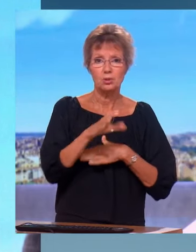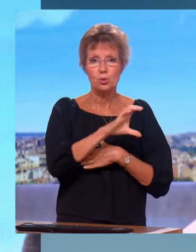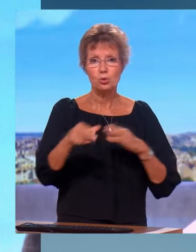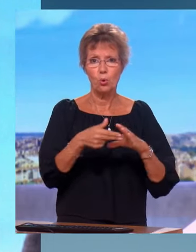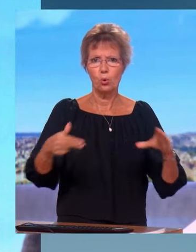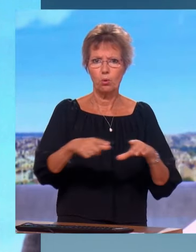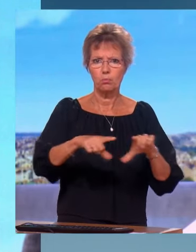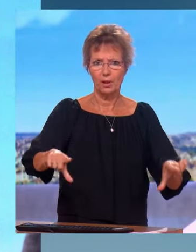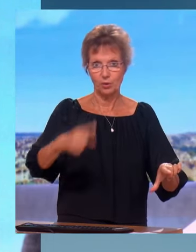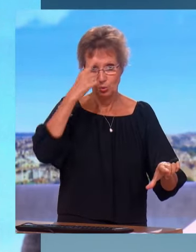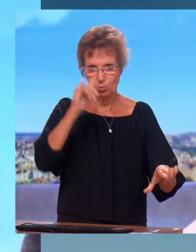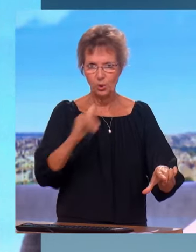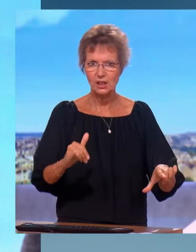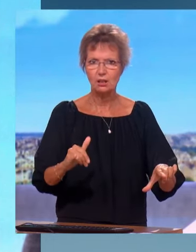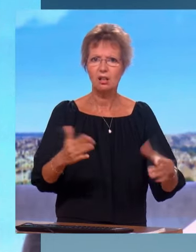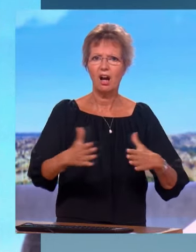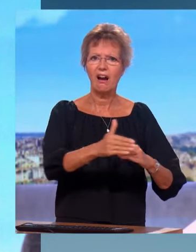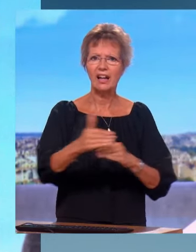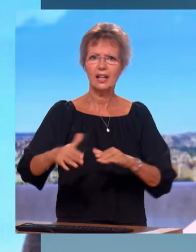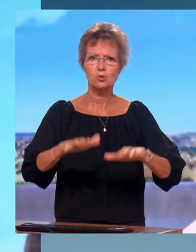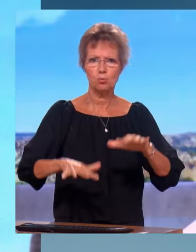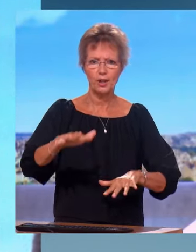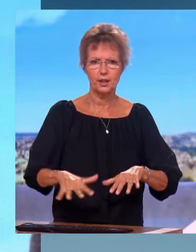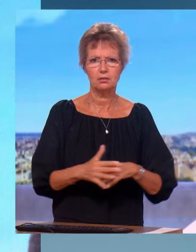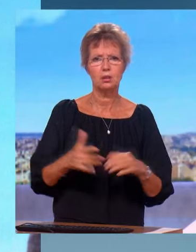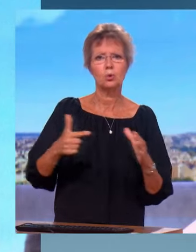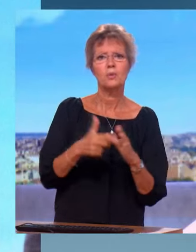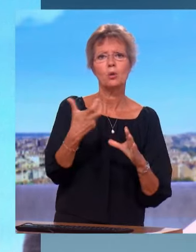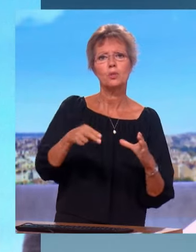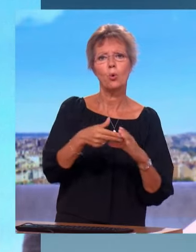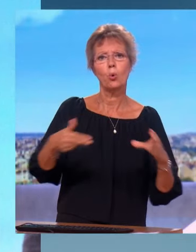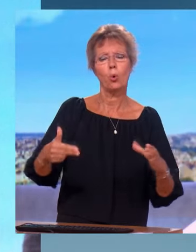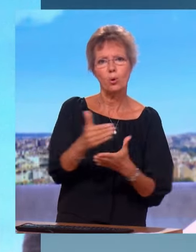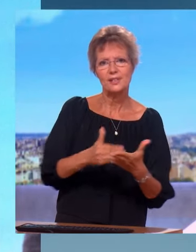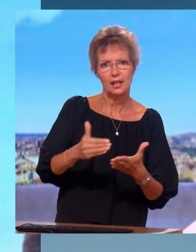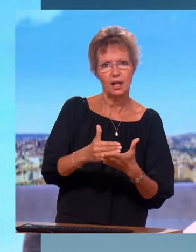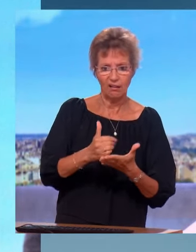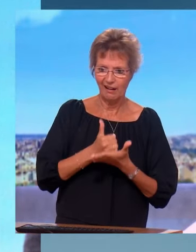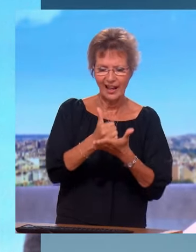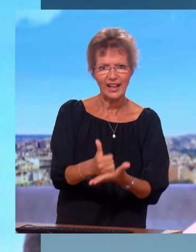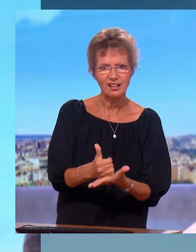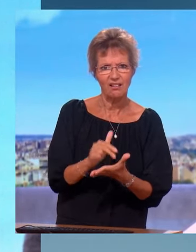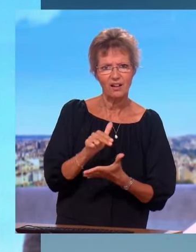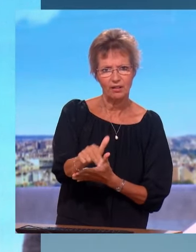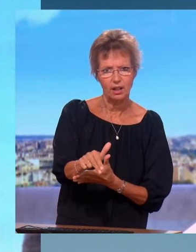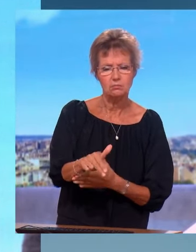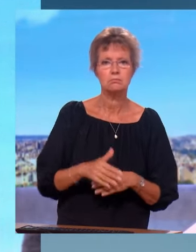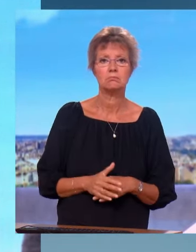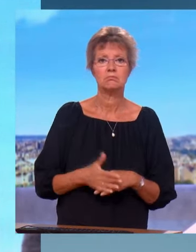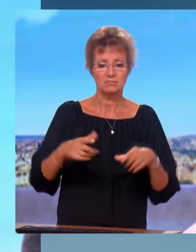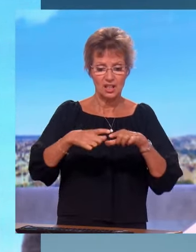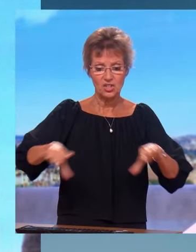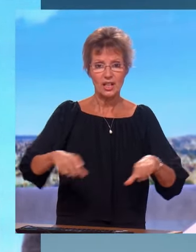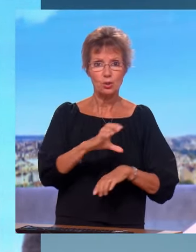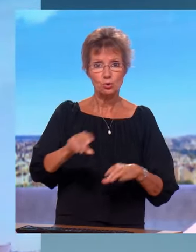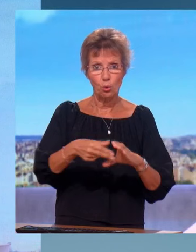aussi aux classes moyennes. Vous avez jusque 2 800 euros de revenus, on vous aide. Là, le problème des fameux 100 euros, c'est